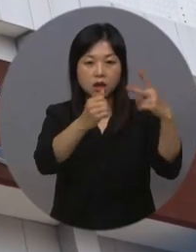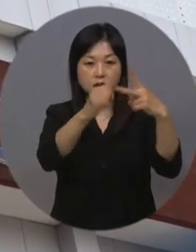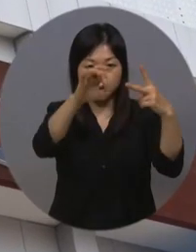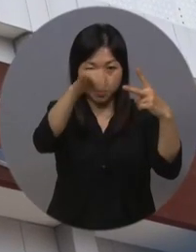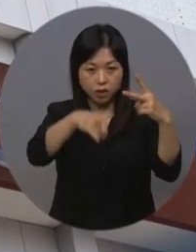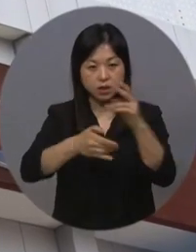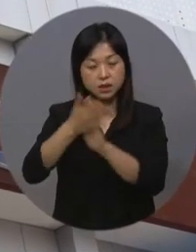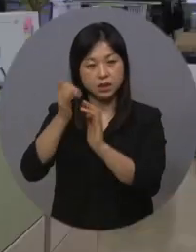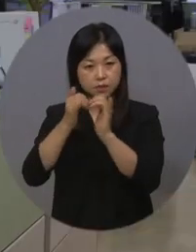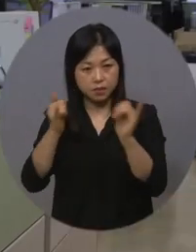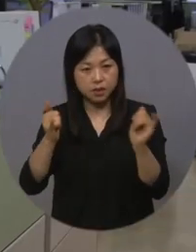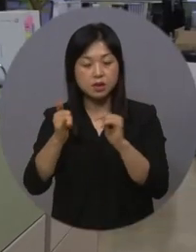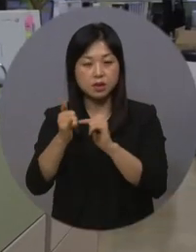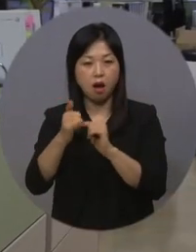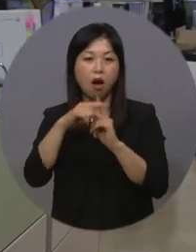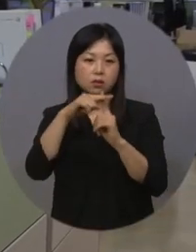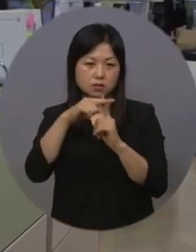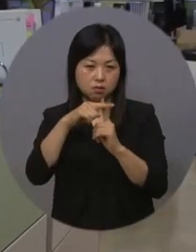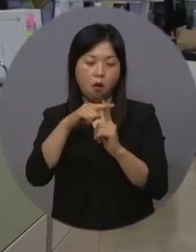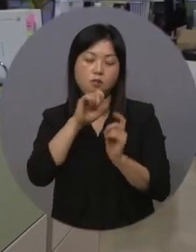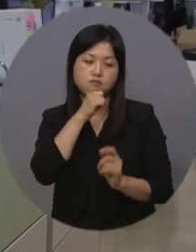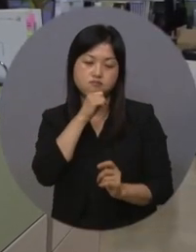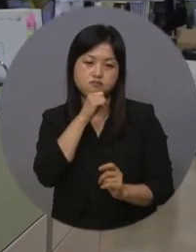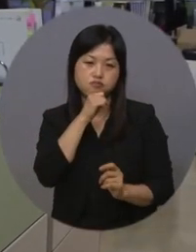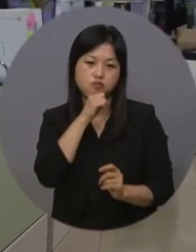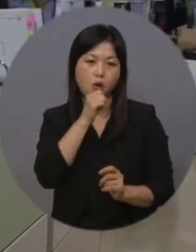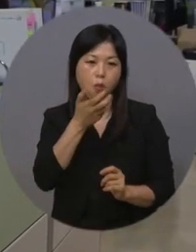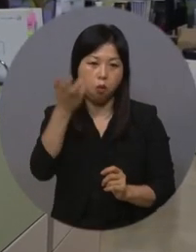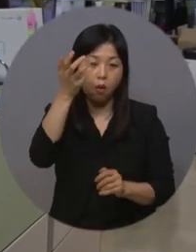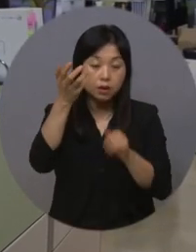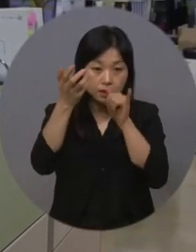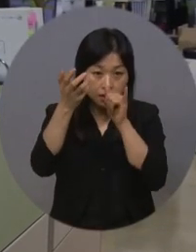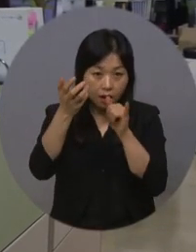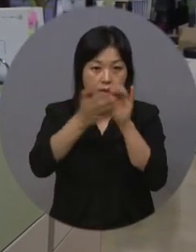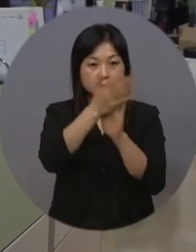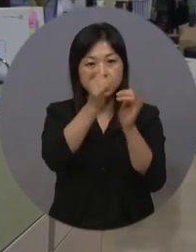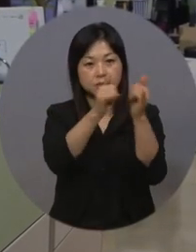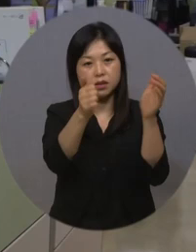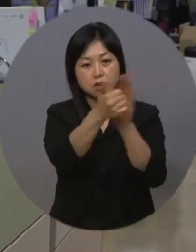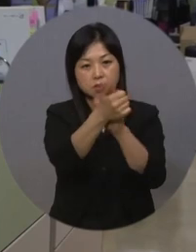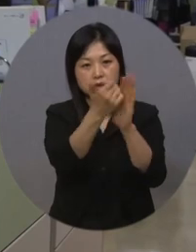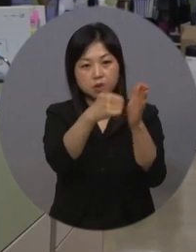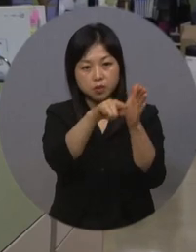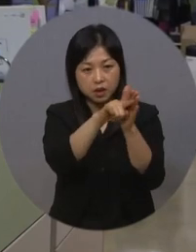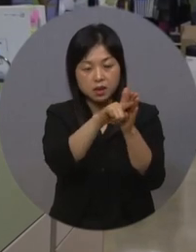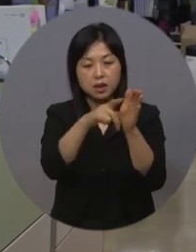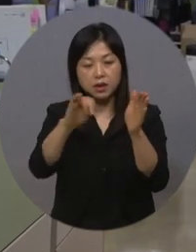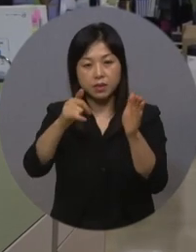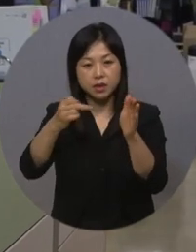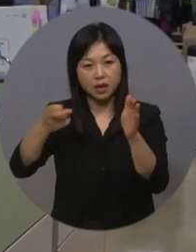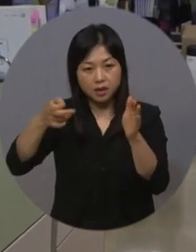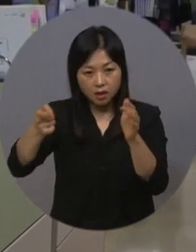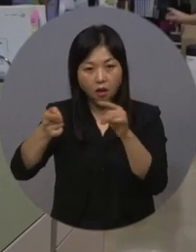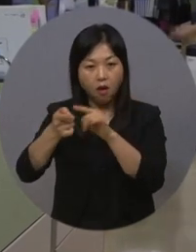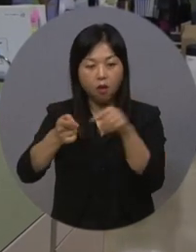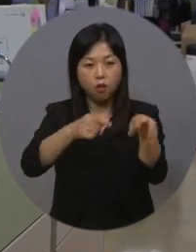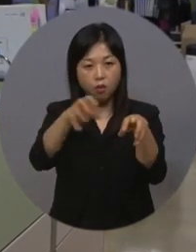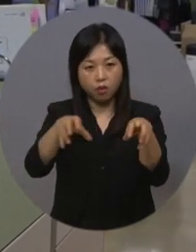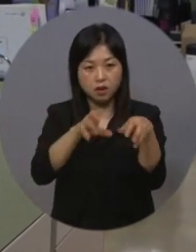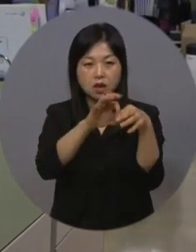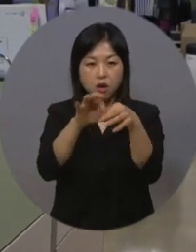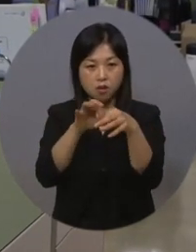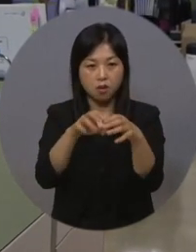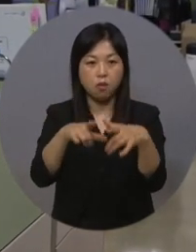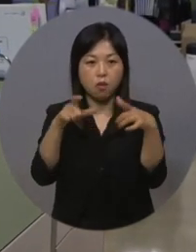것을 의미하는 가운데 시민 서비스 개선을 위한 각 지자체의 빅데이터 활용이 크게 확대될